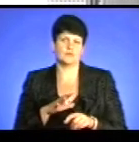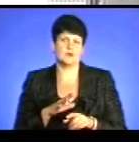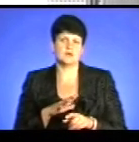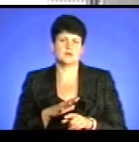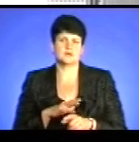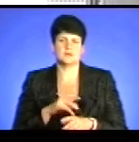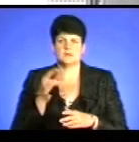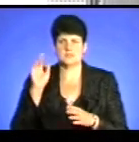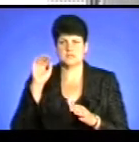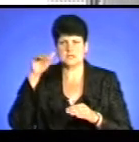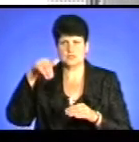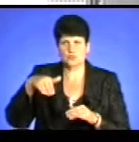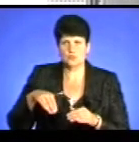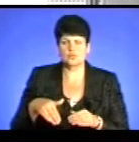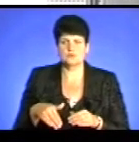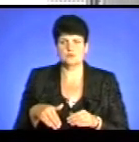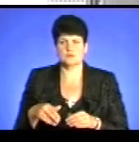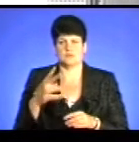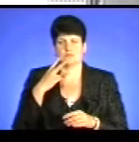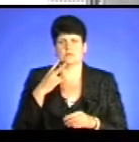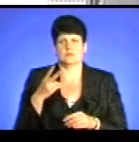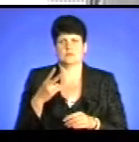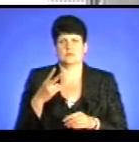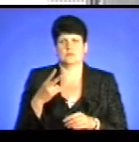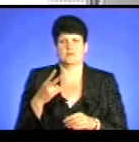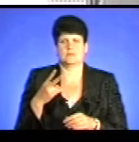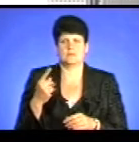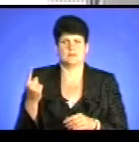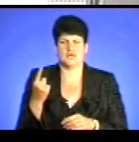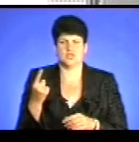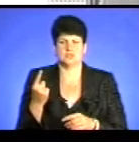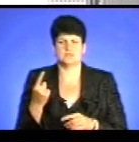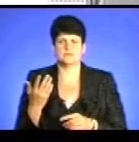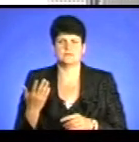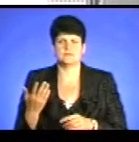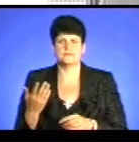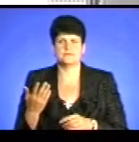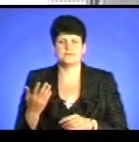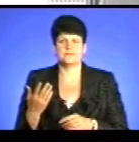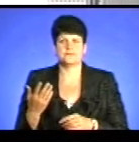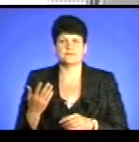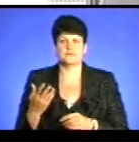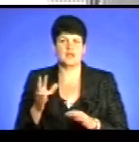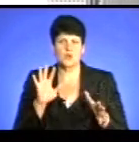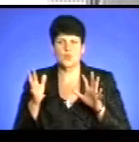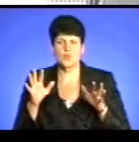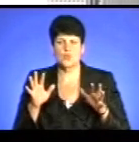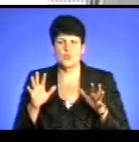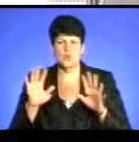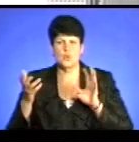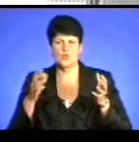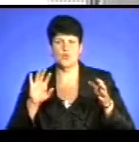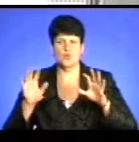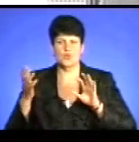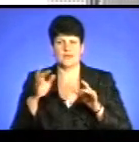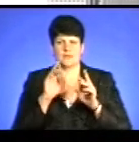здається, воно наперінає, і потім виходить. От перший такий признак. Рухи не ці, вони контрольовані